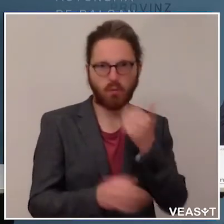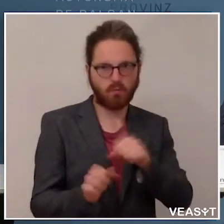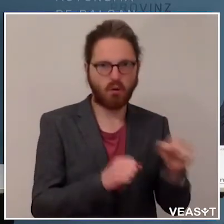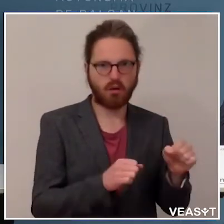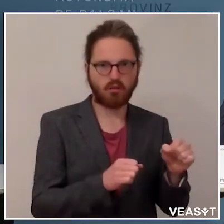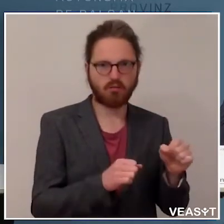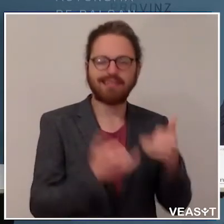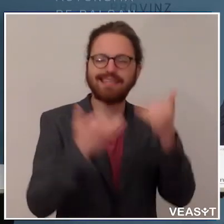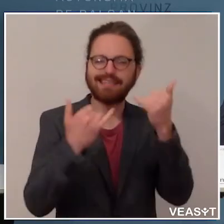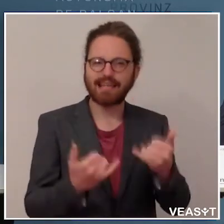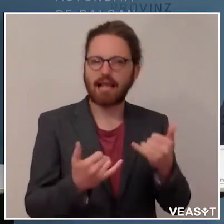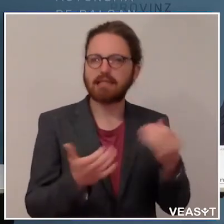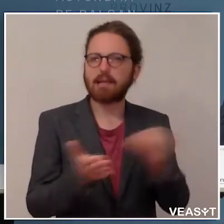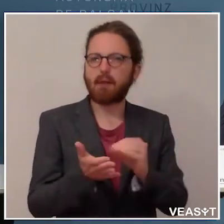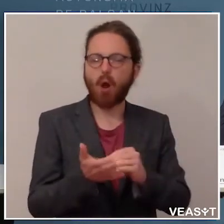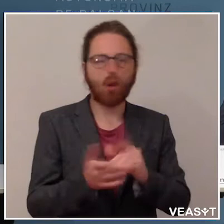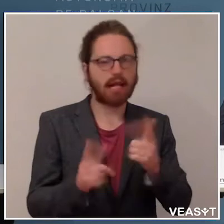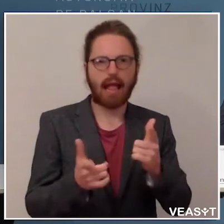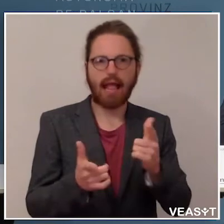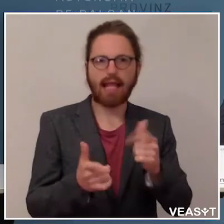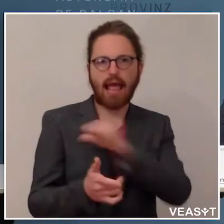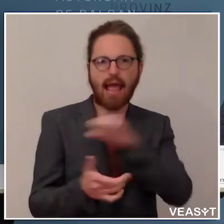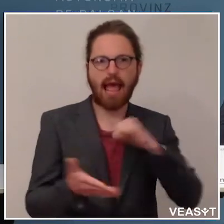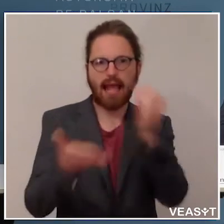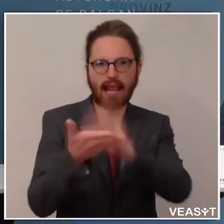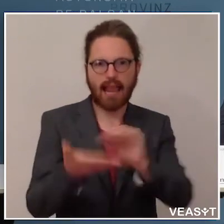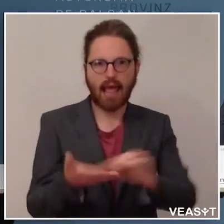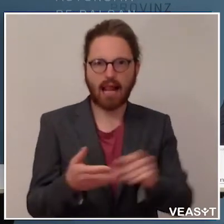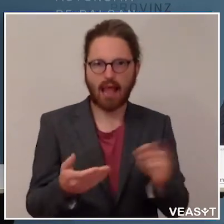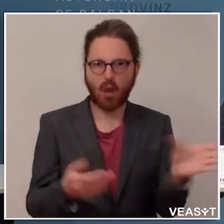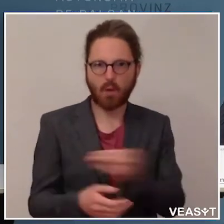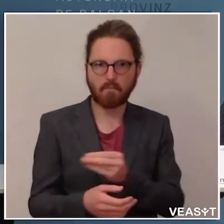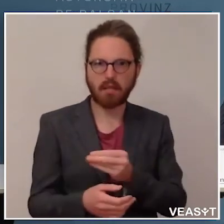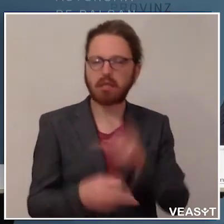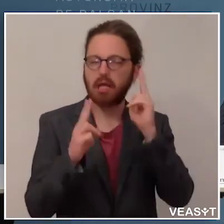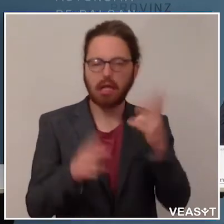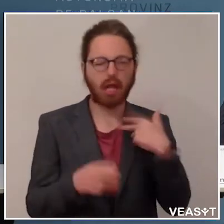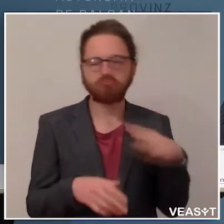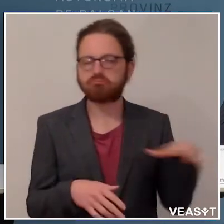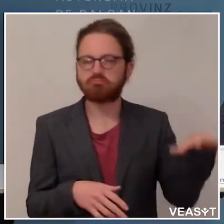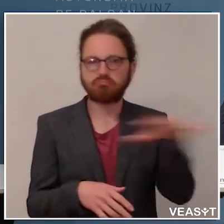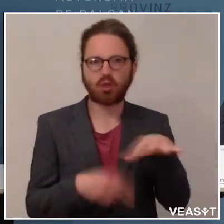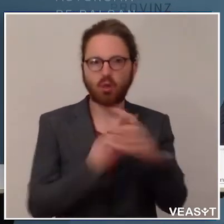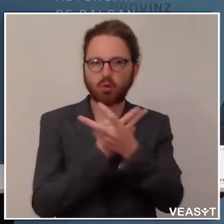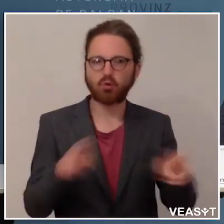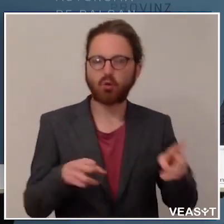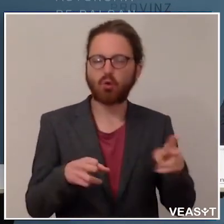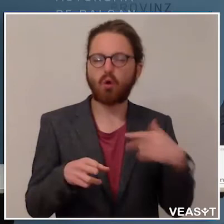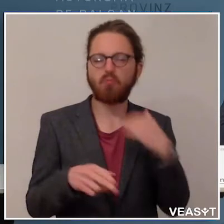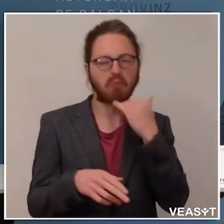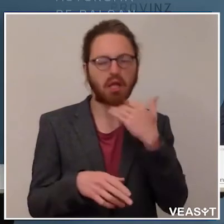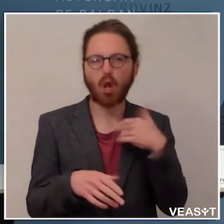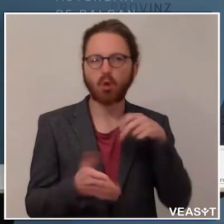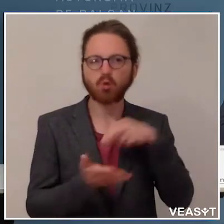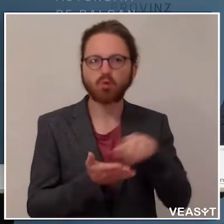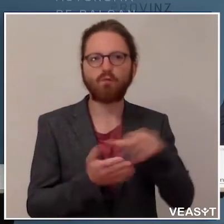keine Eigenerklärungen mehr. Man kann sich im ganzen Land grundsätzlich frei bewegen, also egal ob zu Fuß, ob mit einem Fahrzeug. Im